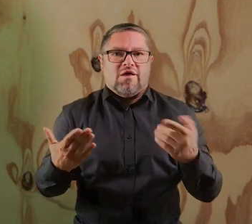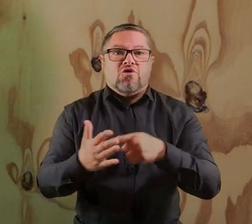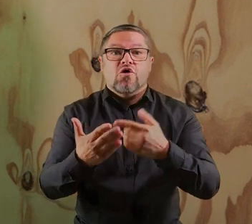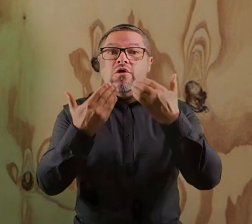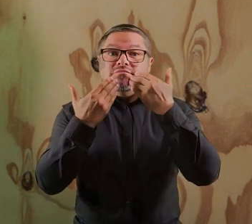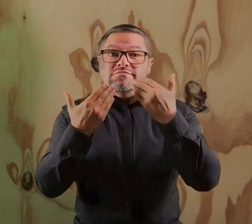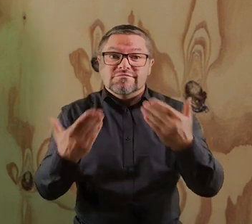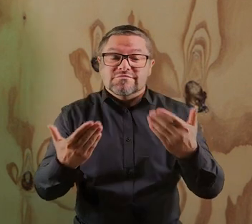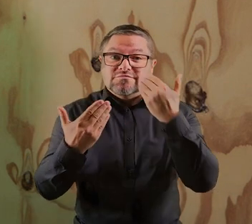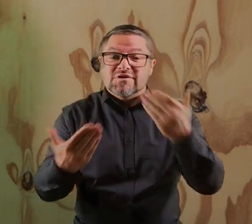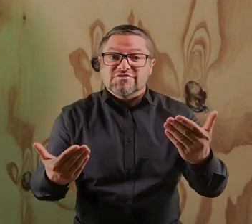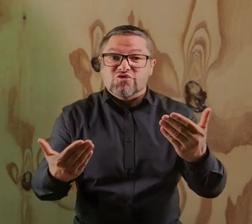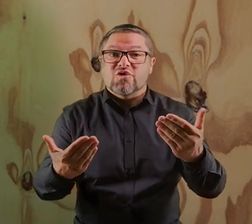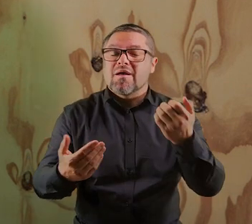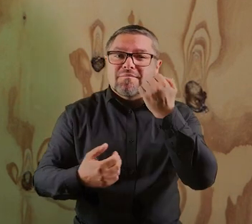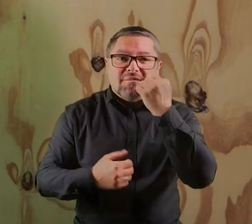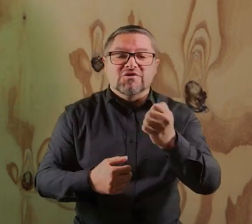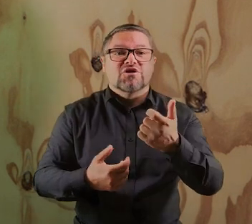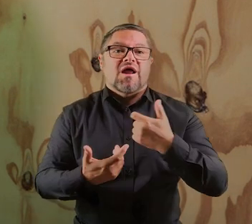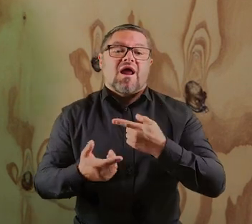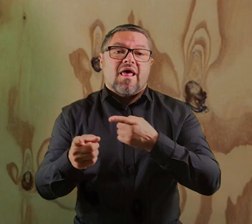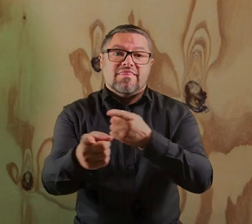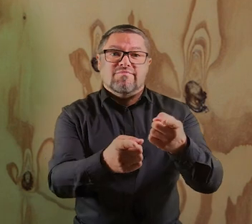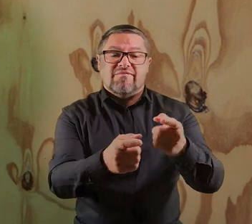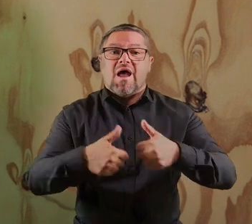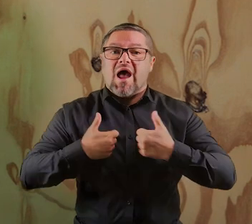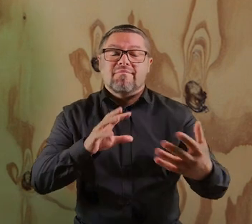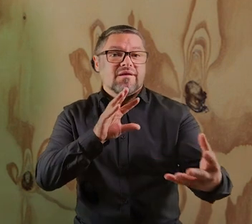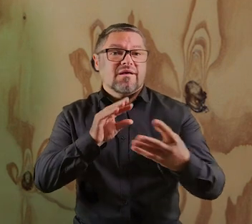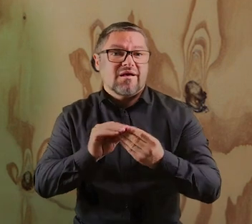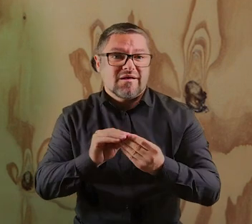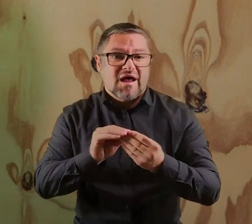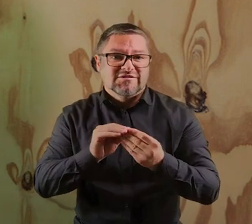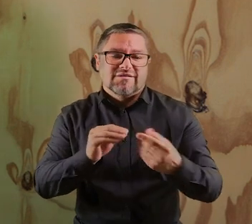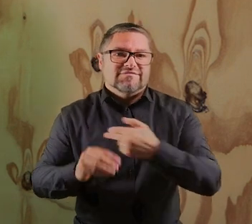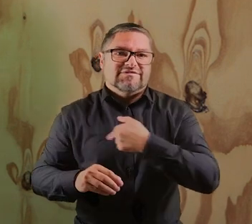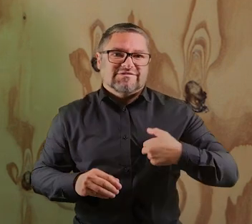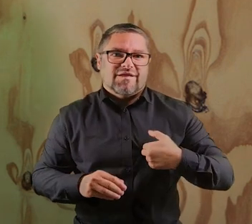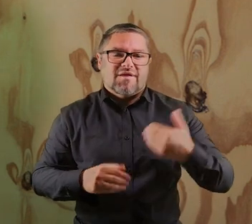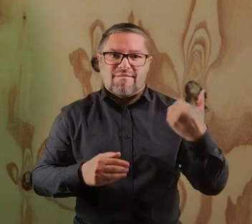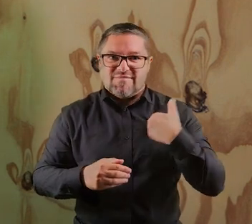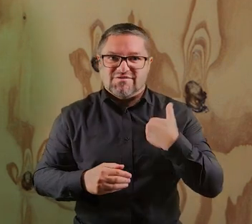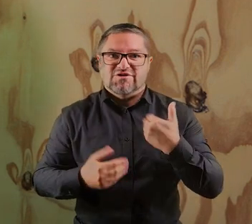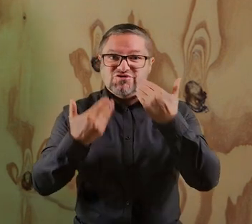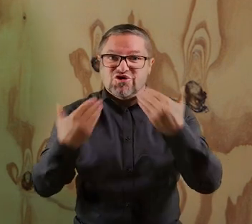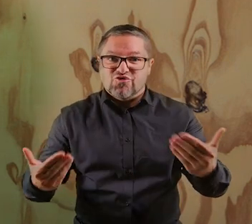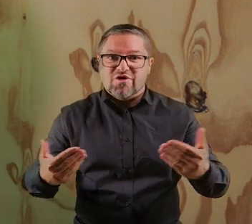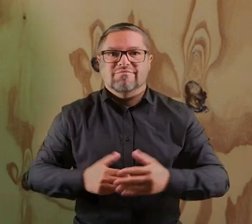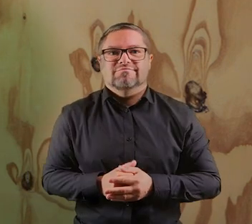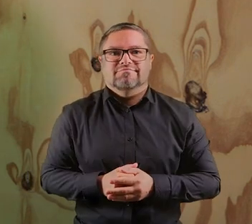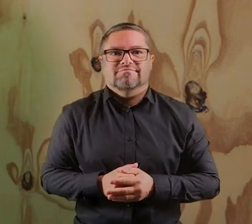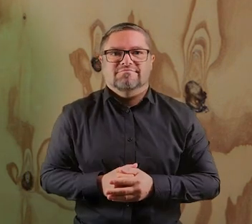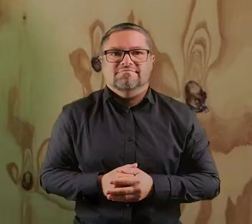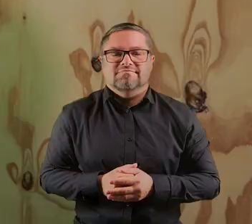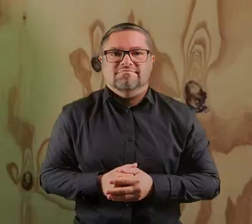nowotworowa. Za to teraz bardzo Wam dziękuję i gorąco Was zachęcam do tego, żebyście ramię w ramię z nami byli. Dziękuję